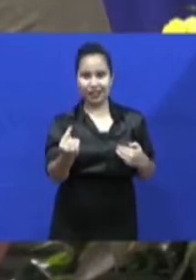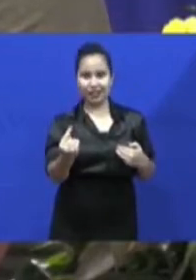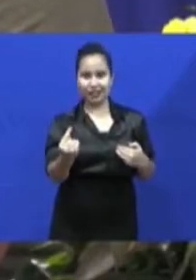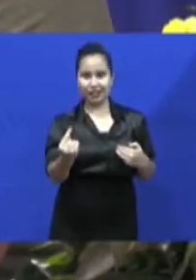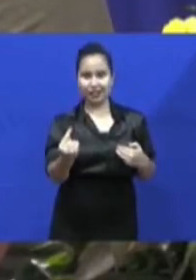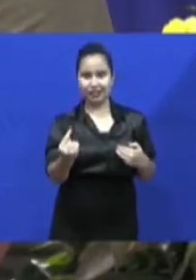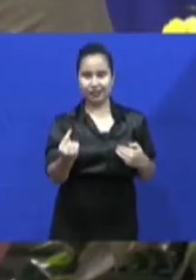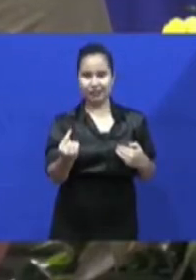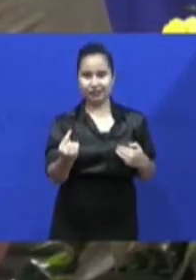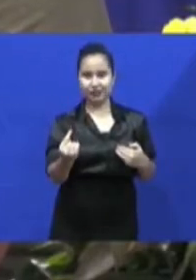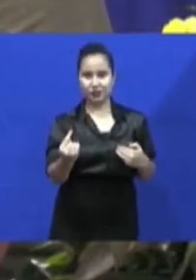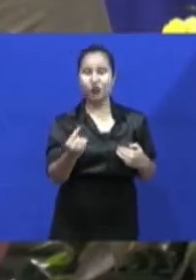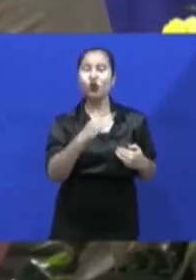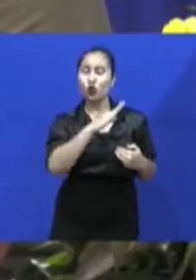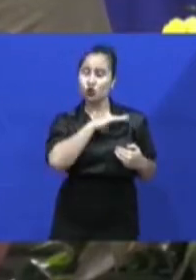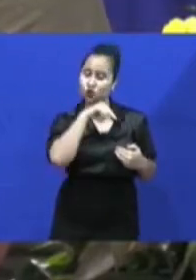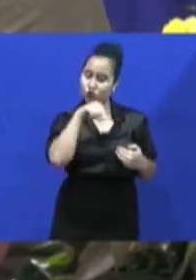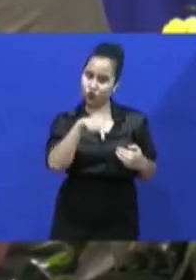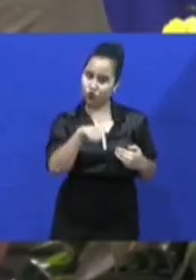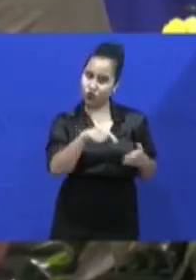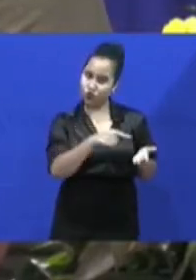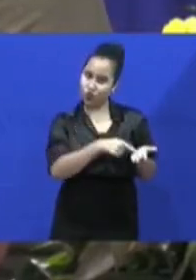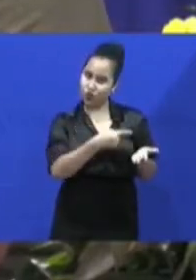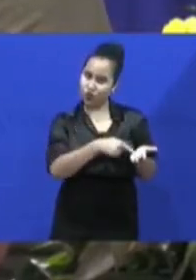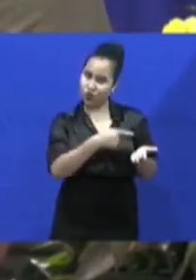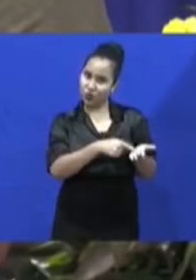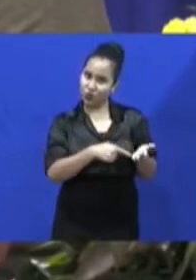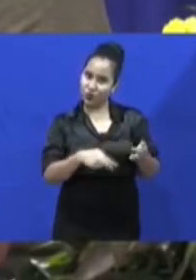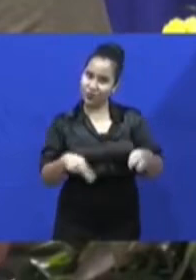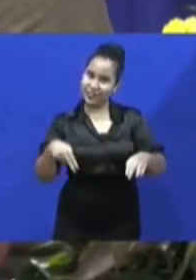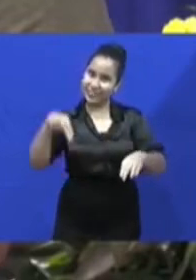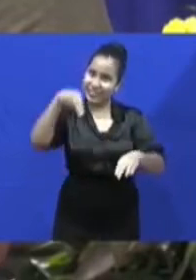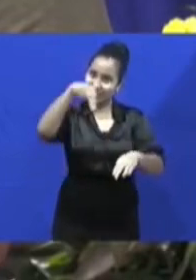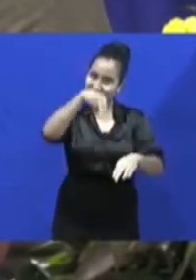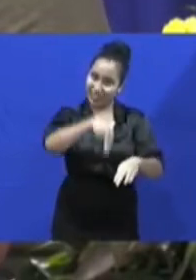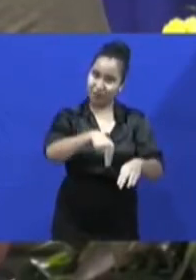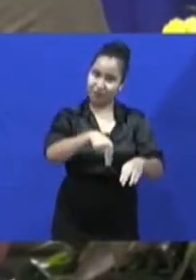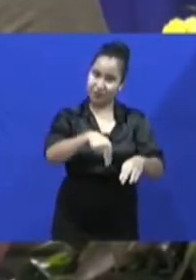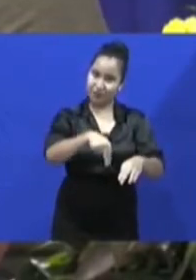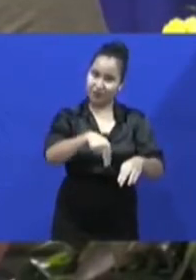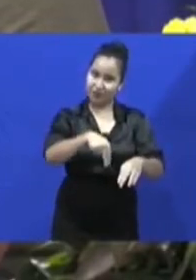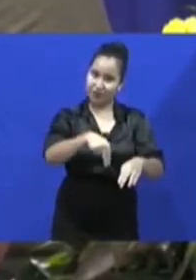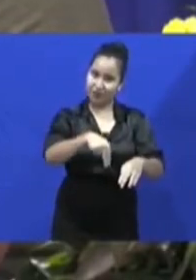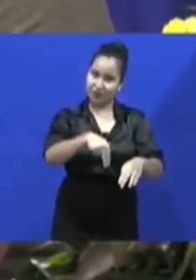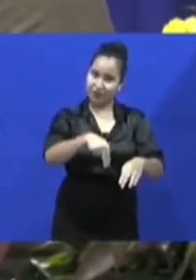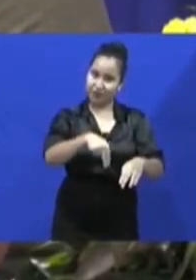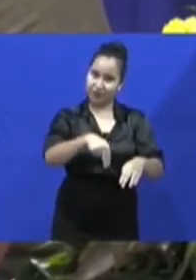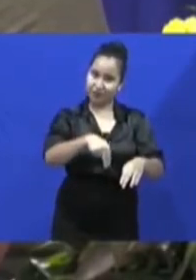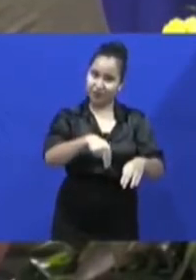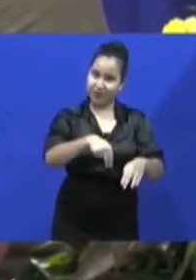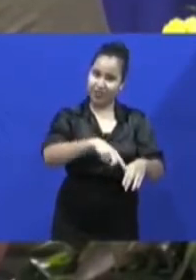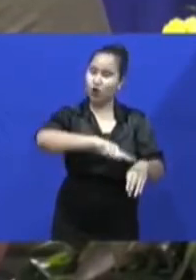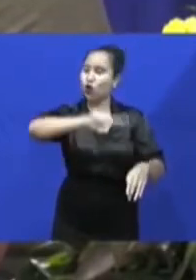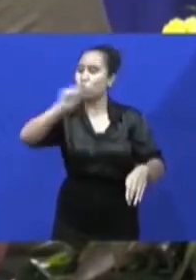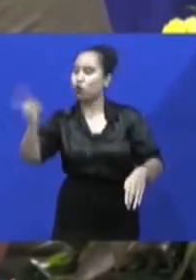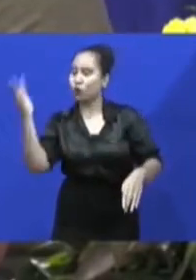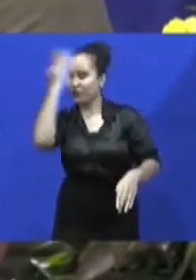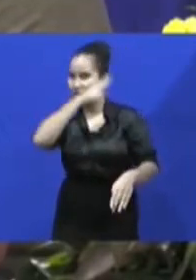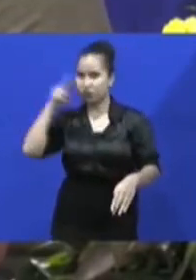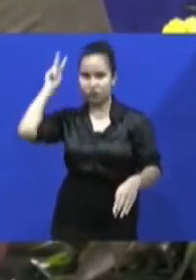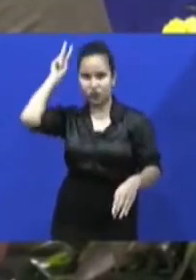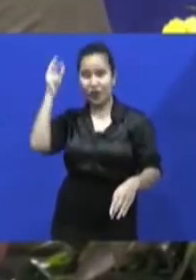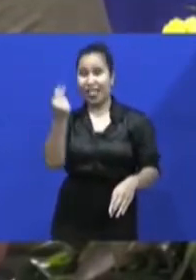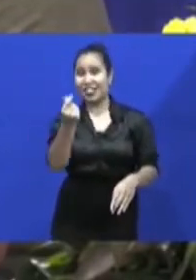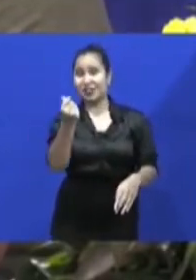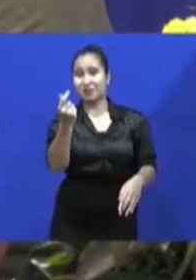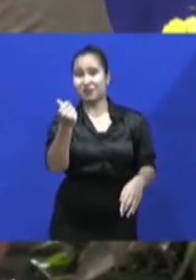ook gebruik willen maken van ze stappen in op een bepaalde plaats in Guyana en komen dan richting Suriname. Ze